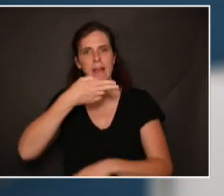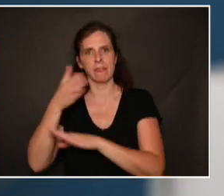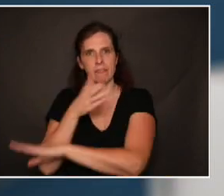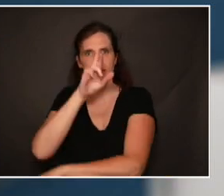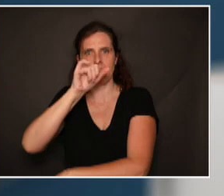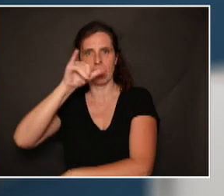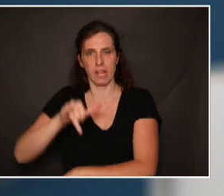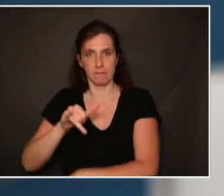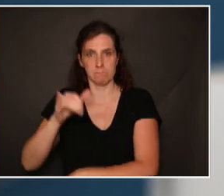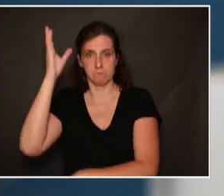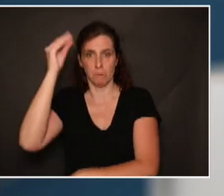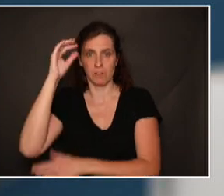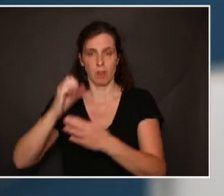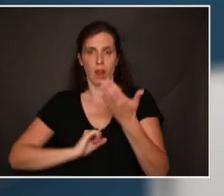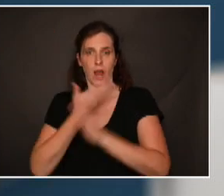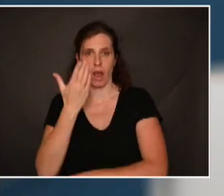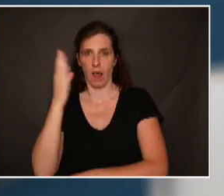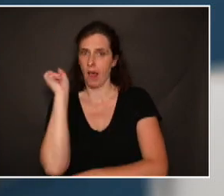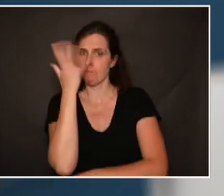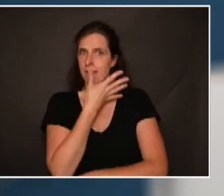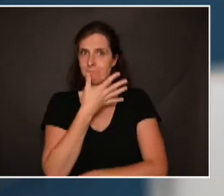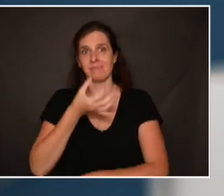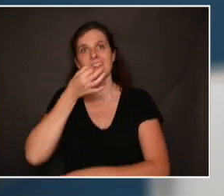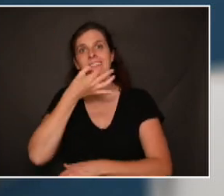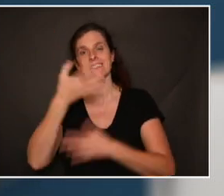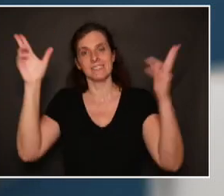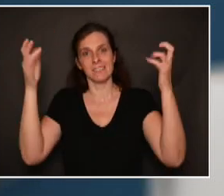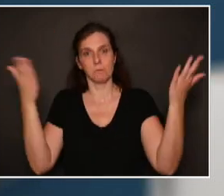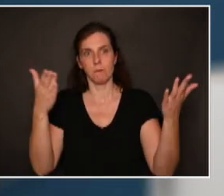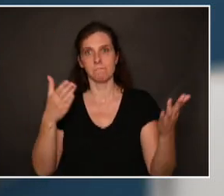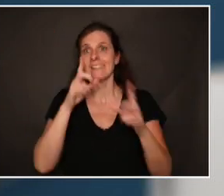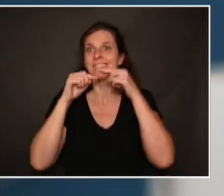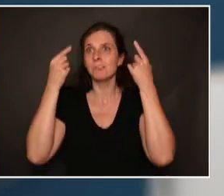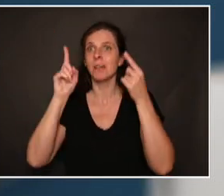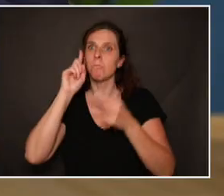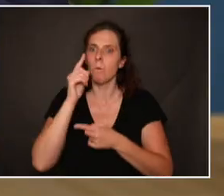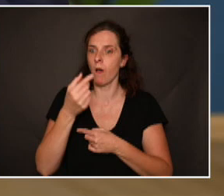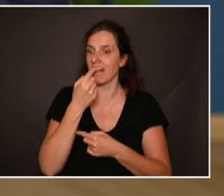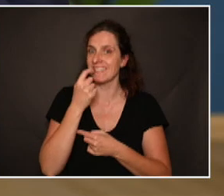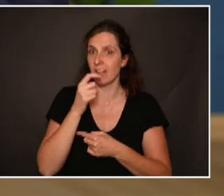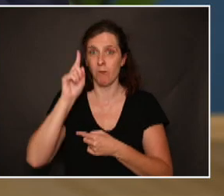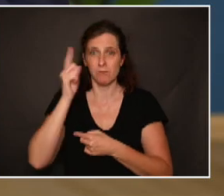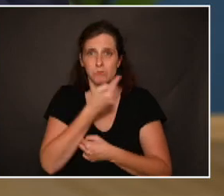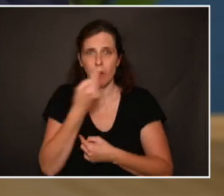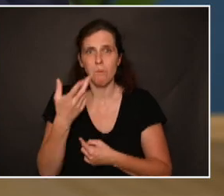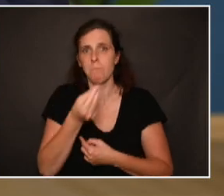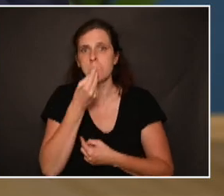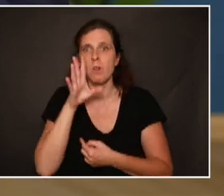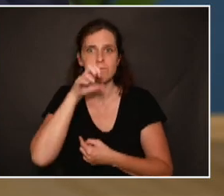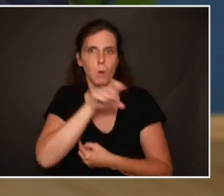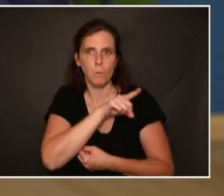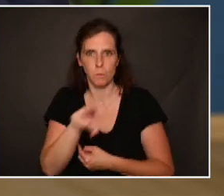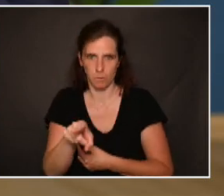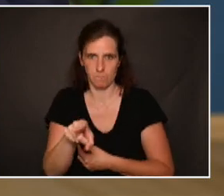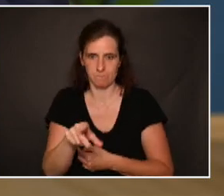nous dit « Souriez, car vos dents ne sont pas seulement faites pour manger et mordre. Le sourire, une des